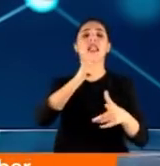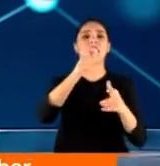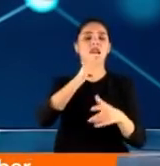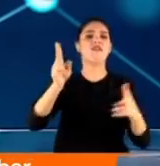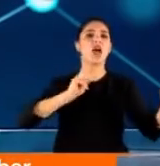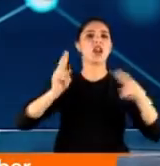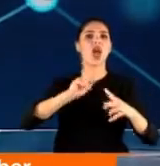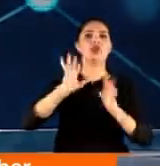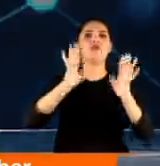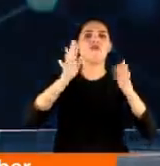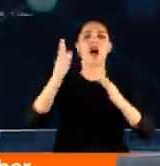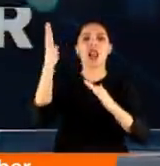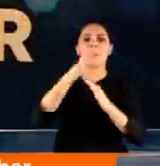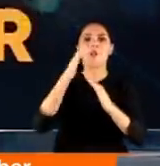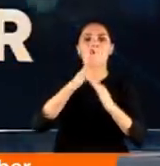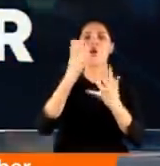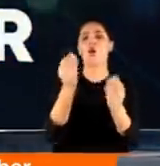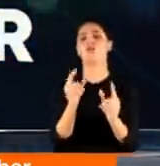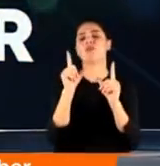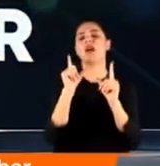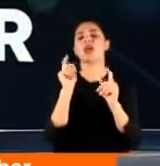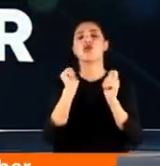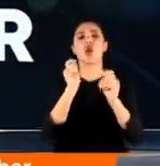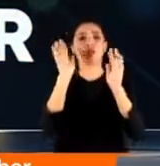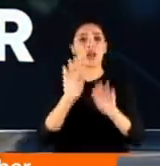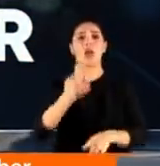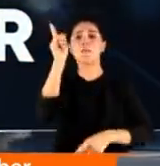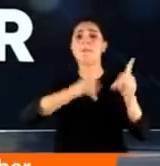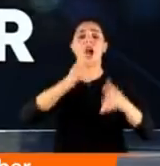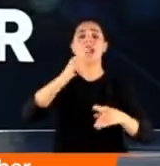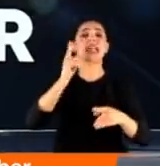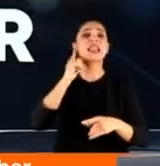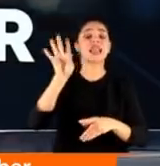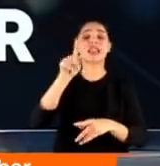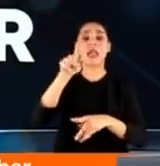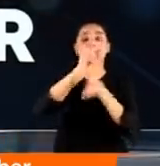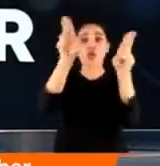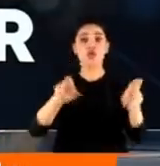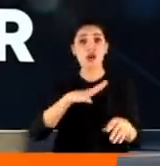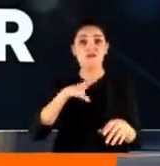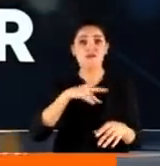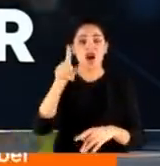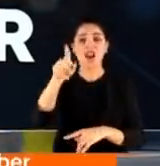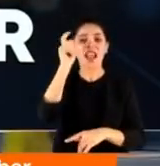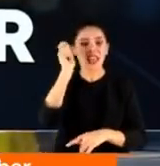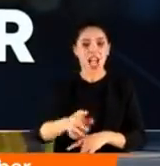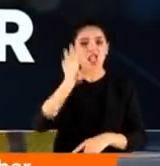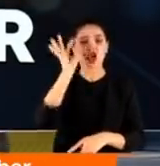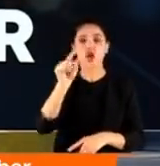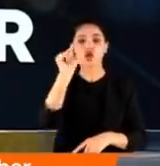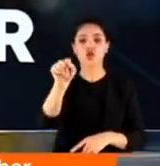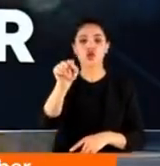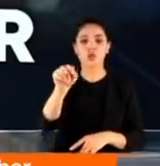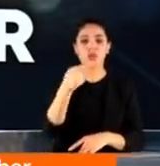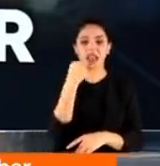faaliyetlerine bir süreli ara vermek durumunda kaldı. Ancak yasağa uymayan işletmeler de var. Onu da söyleyelim bu arada. Gerçek şüphelilerden bahsediyoruz.